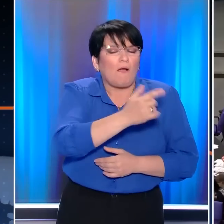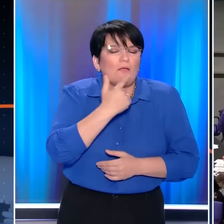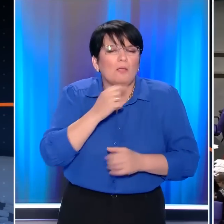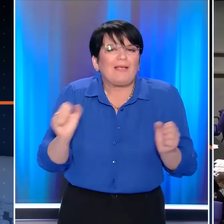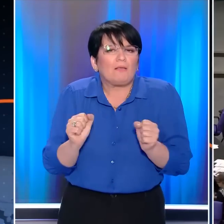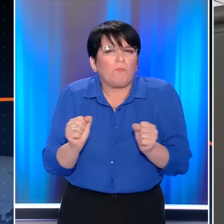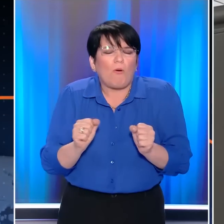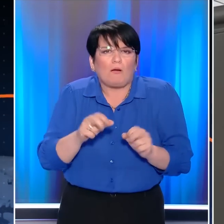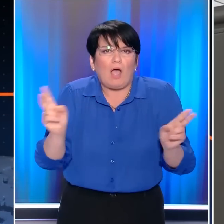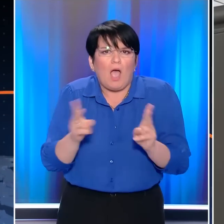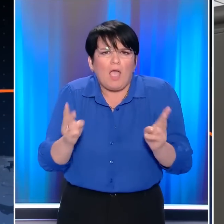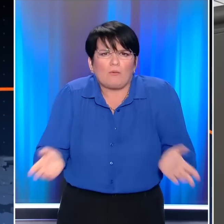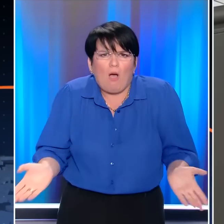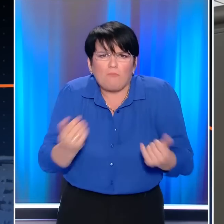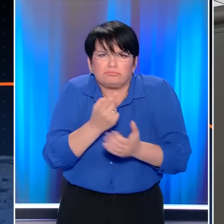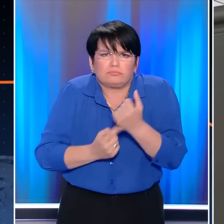χειμώνα χωρίς αέριο.